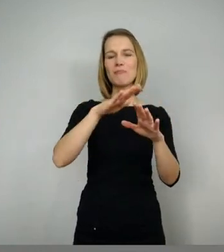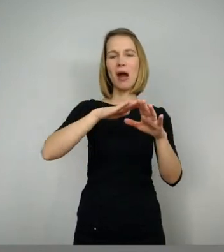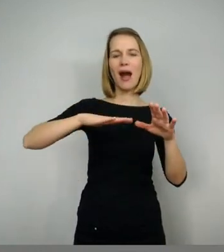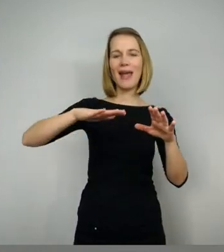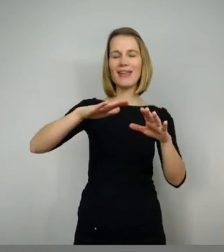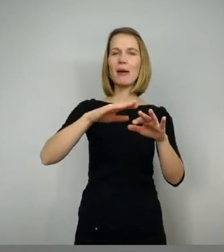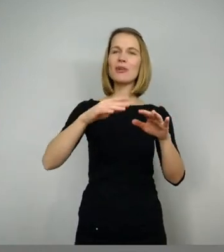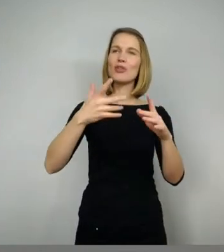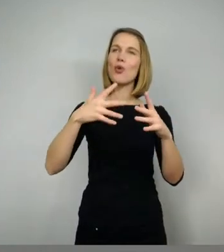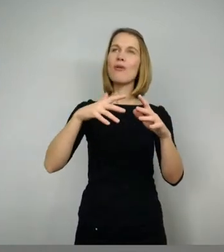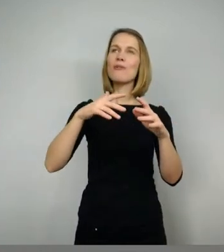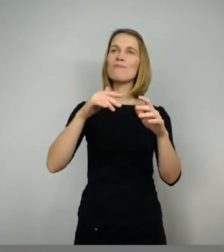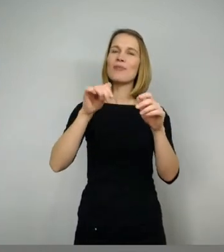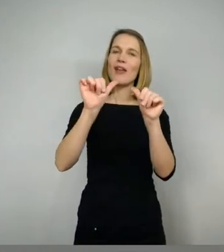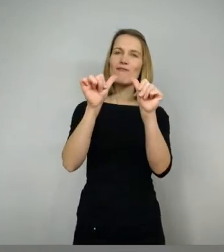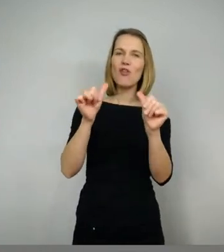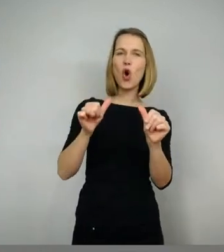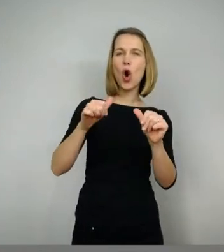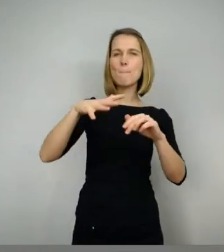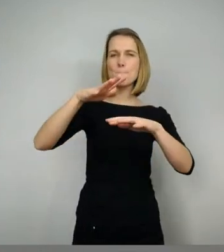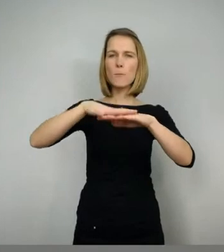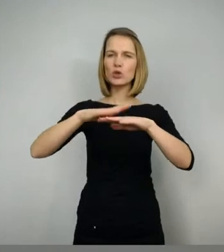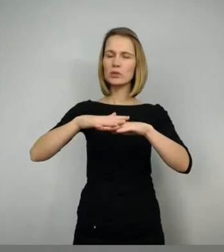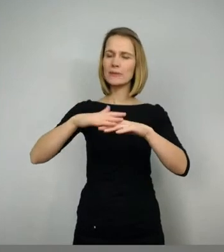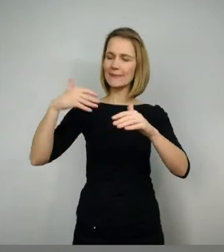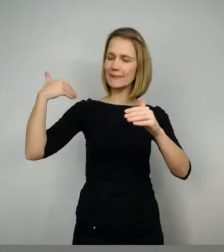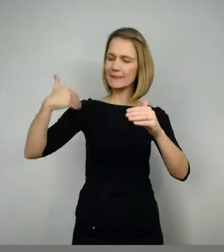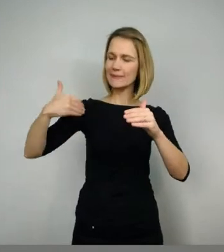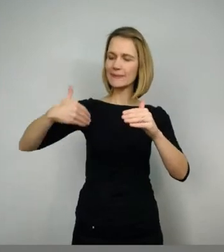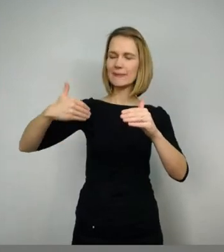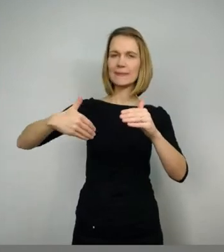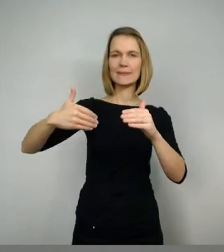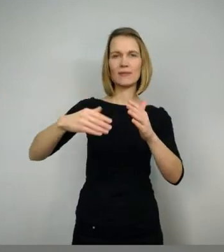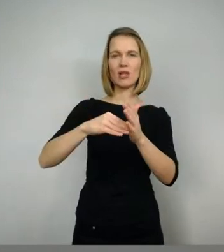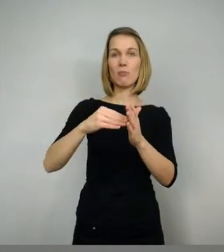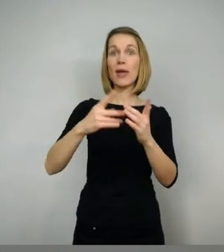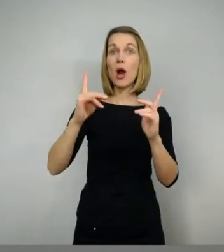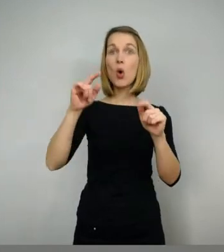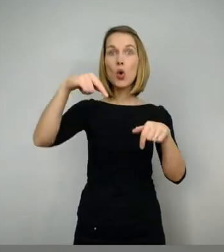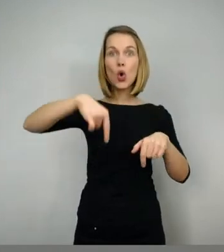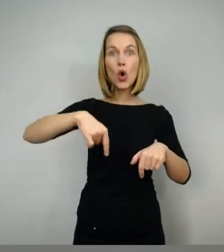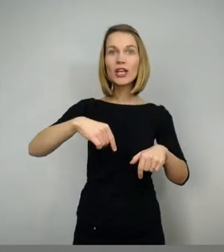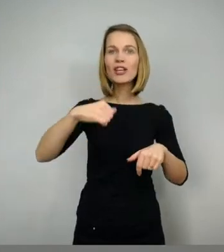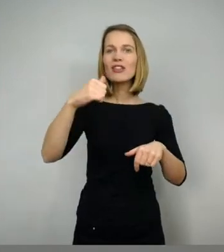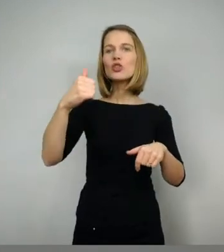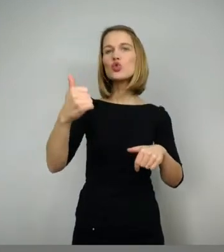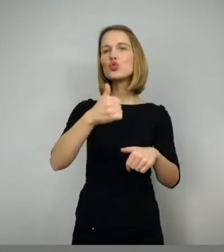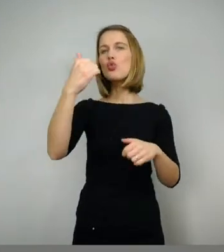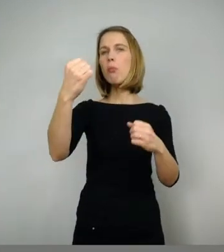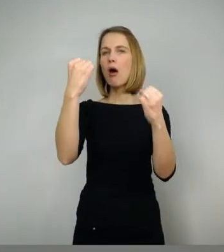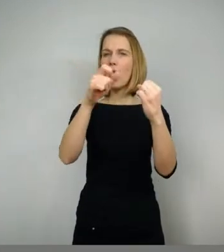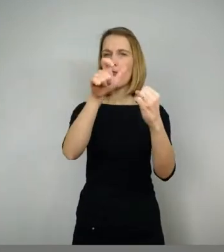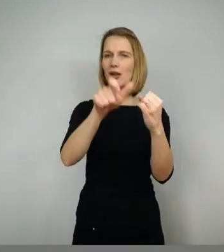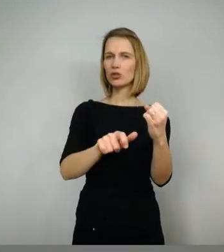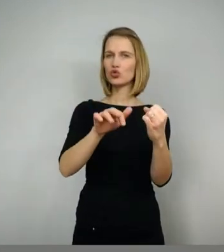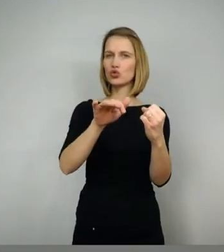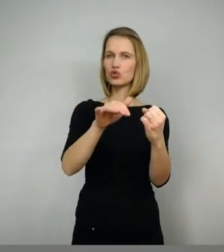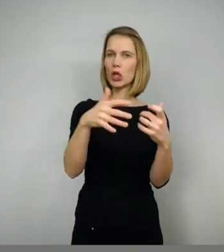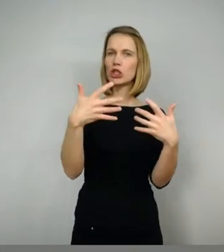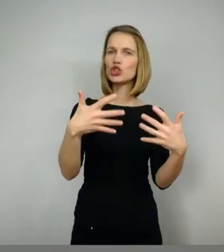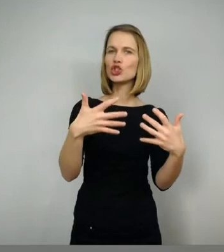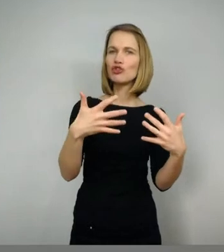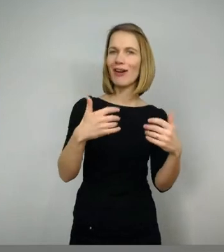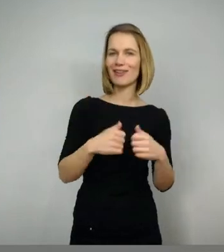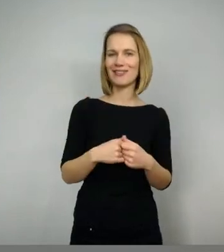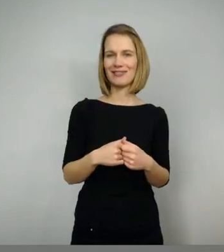immer wieder begegnet. Also auch unsere heutigen Superhelden haben ja oft eine Schwachstelle und auch in unserem heutigen Storytelling zum Beispiel.